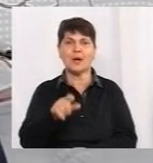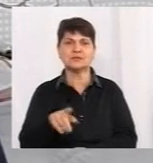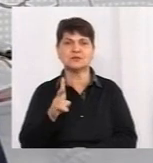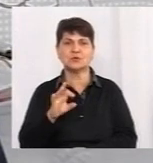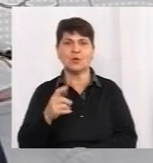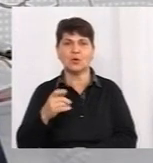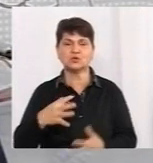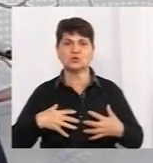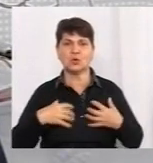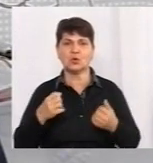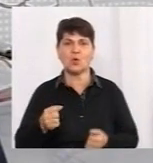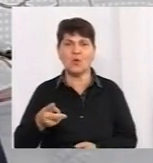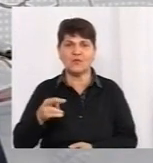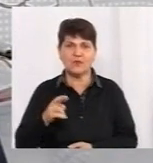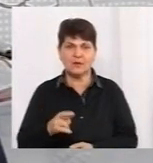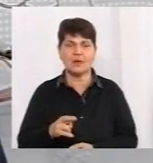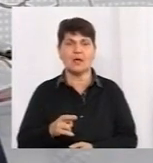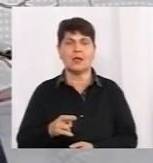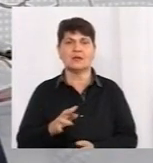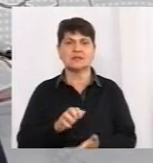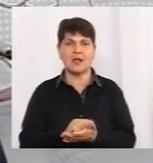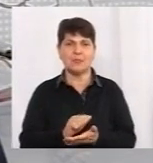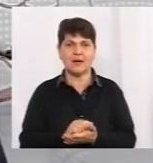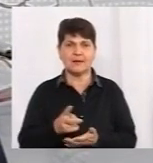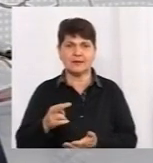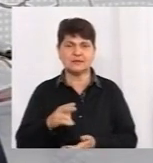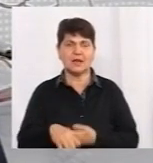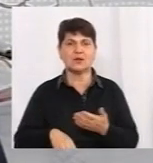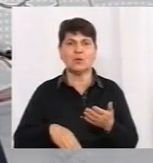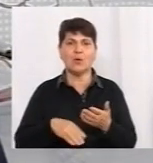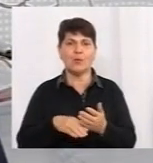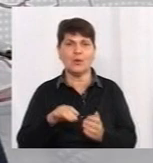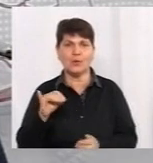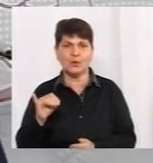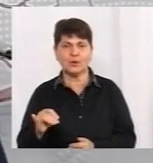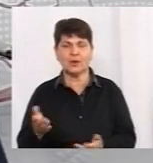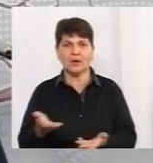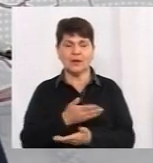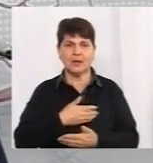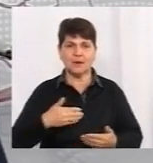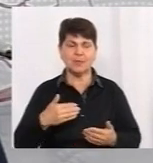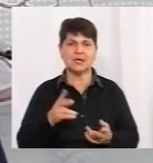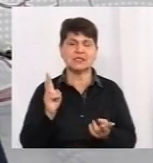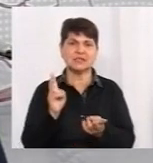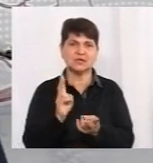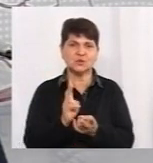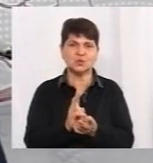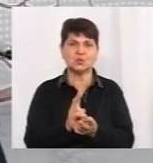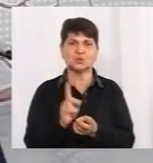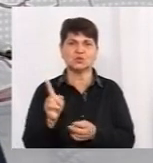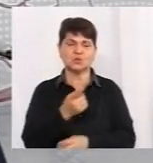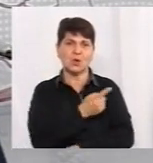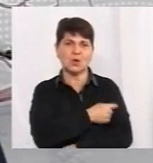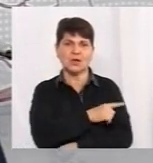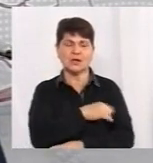і ми стикнулися з тією проблемою, що, з одної сторони, лікарні звітують про 100, 200,